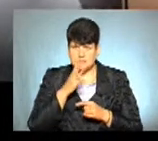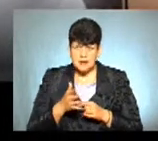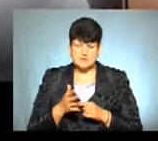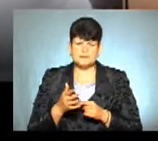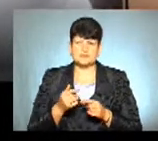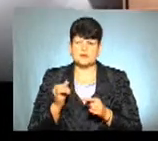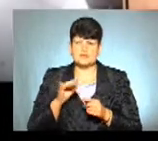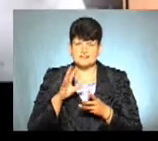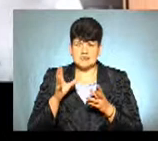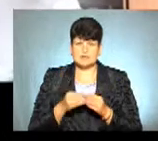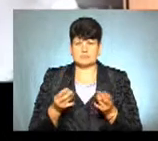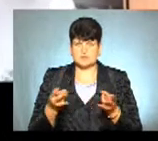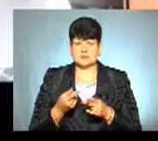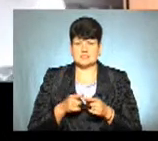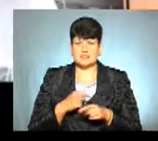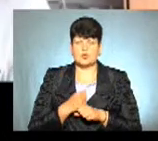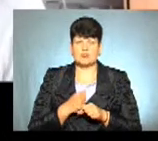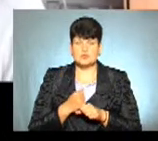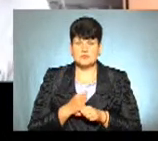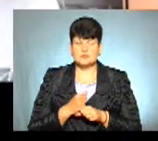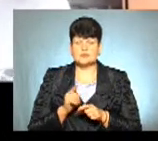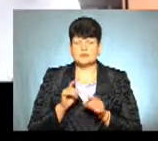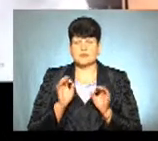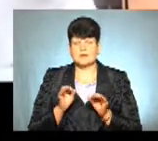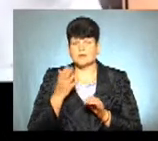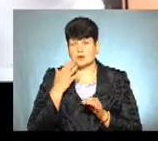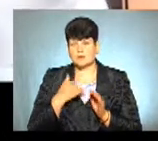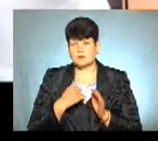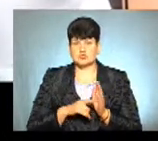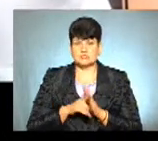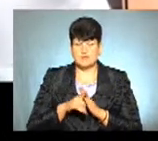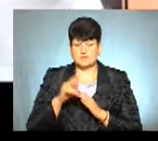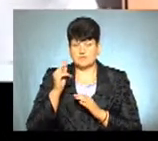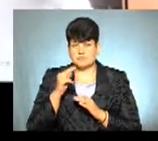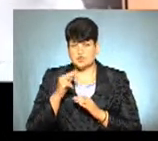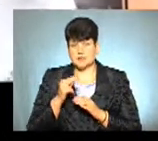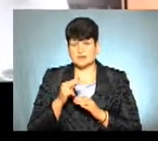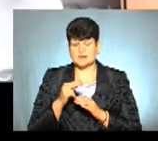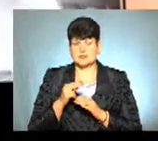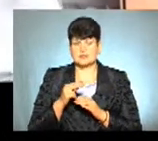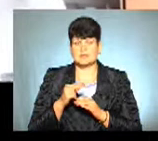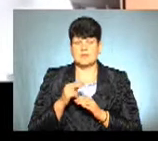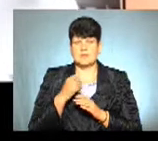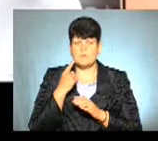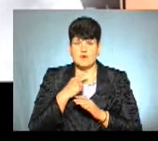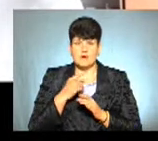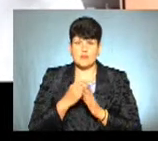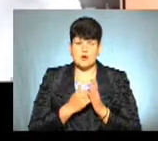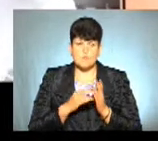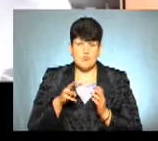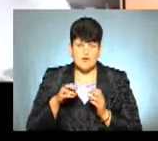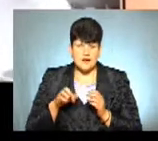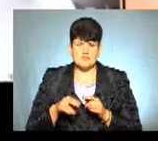затребуваність цієї роботи. Щоправда, коли я почав вже вивчати деякі мова проживання та інші сфери